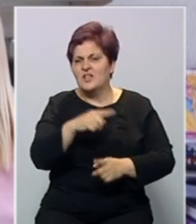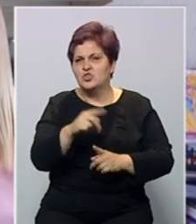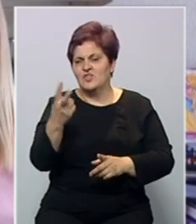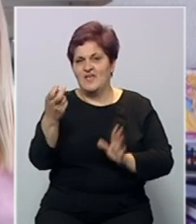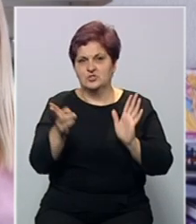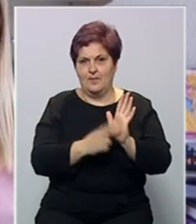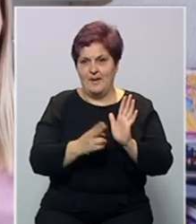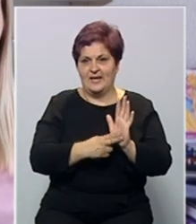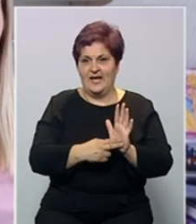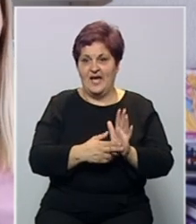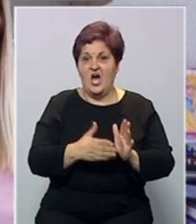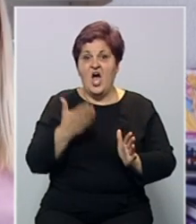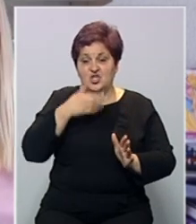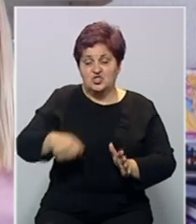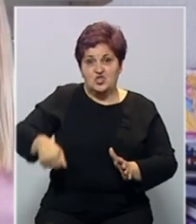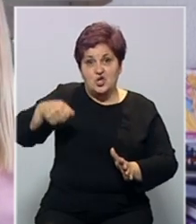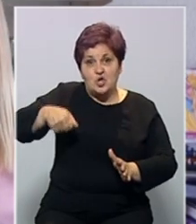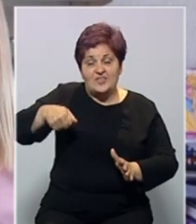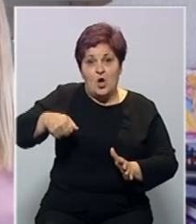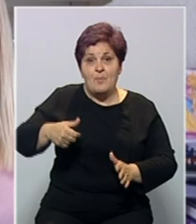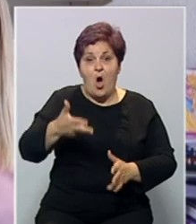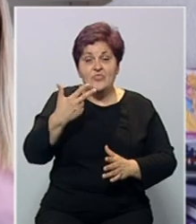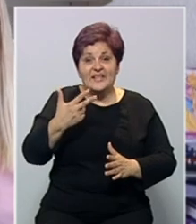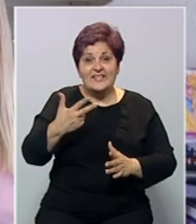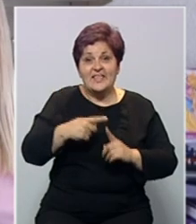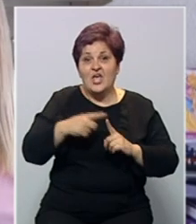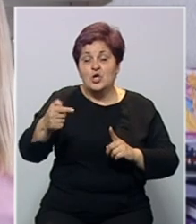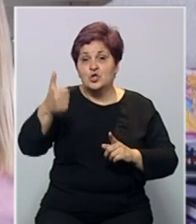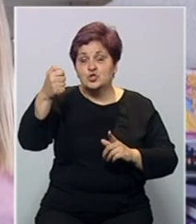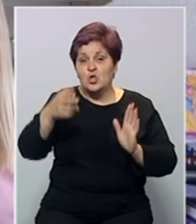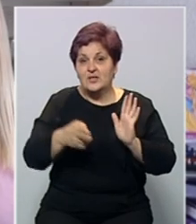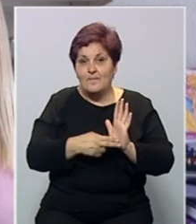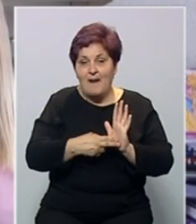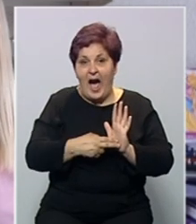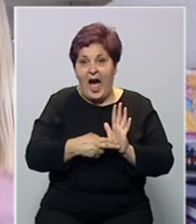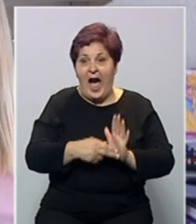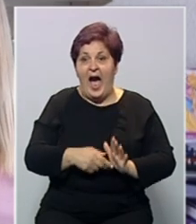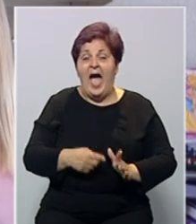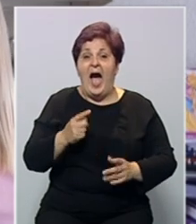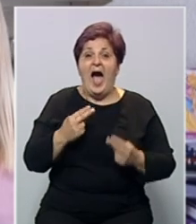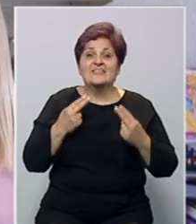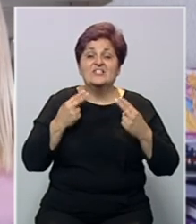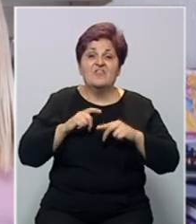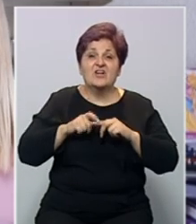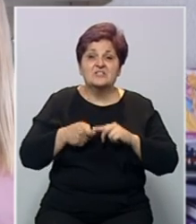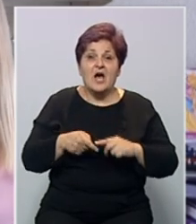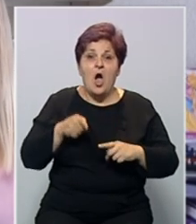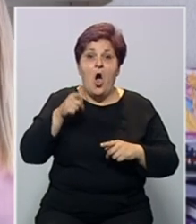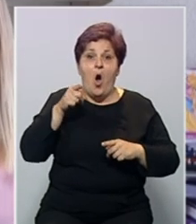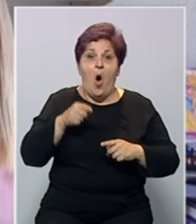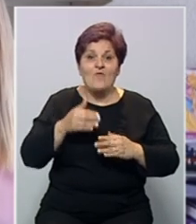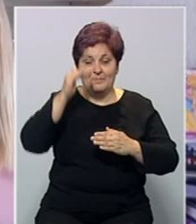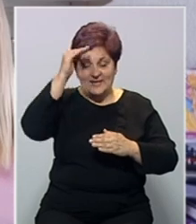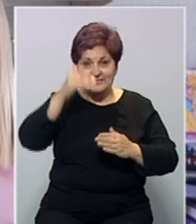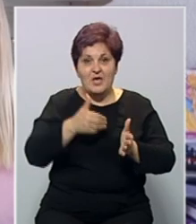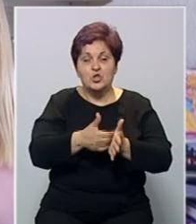200 maraka. Školska torba se kreće od 30 do 100 maraka, a jedna od značajnijih stavki na ovom podužem